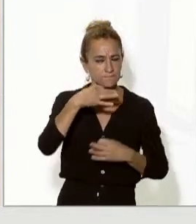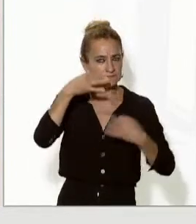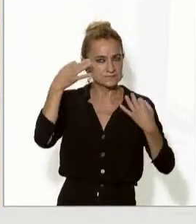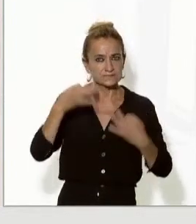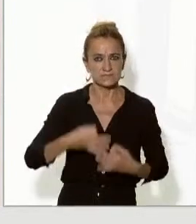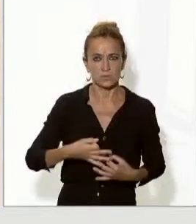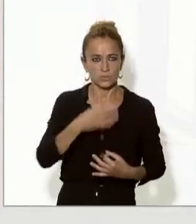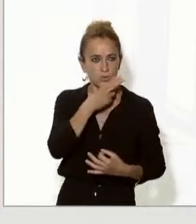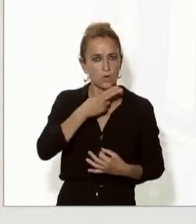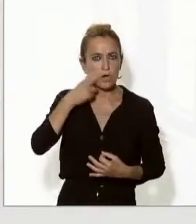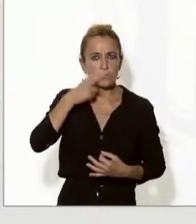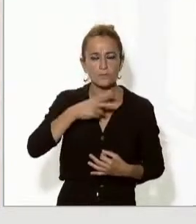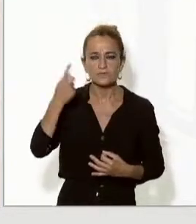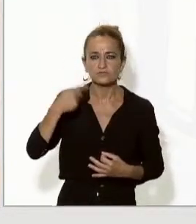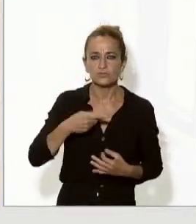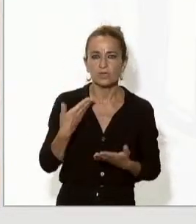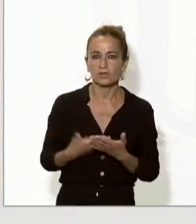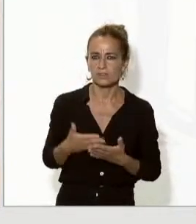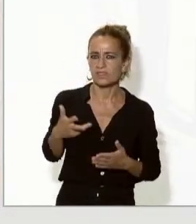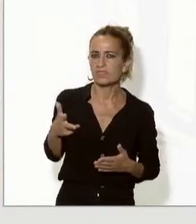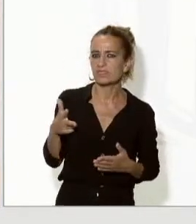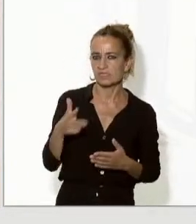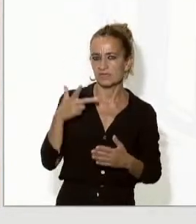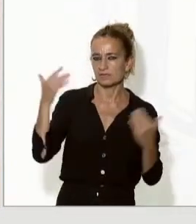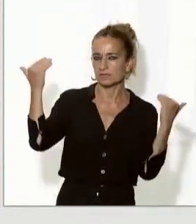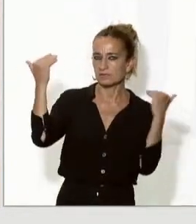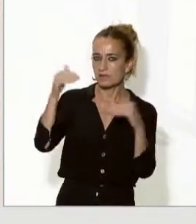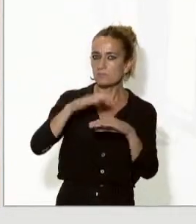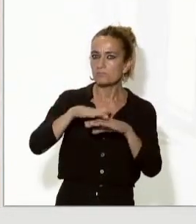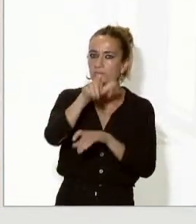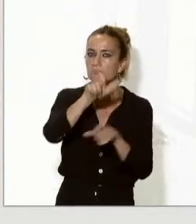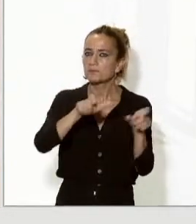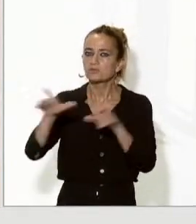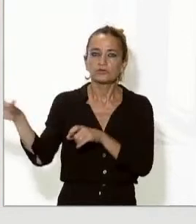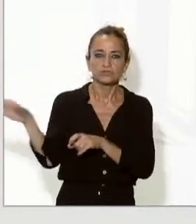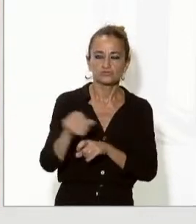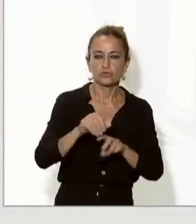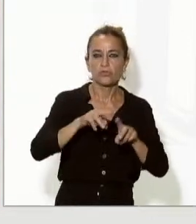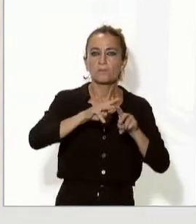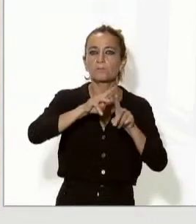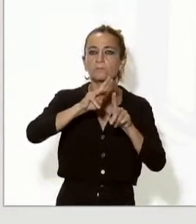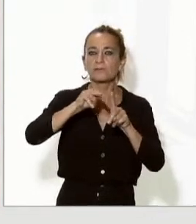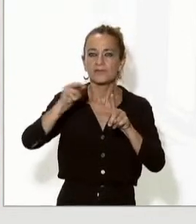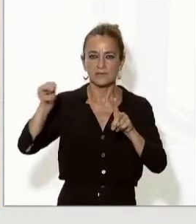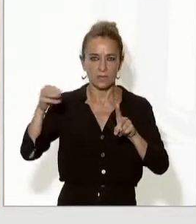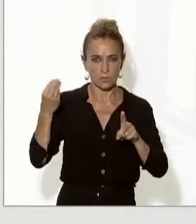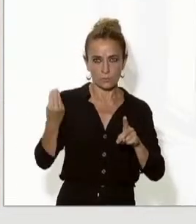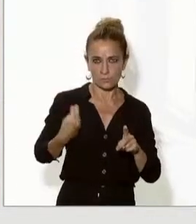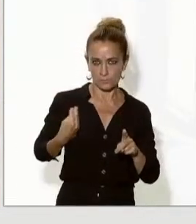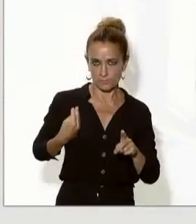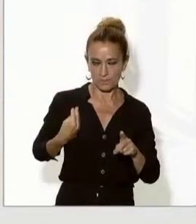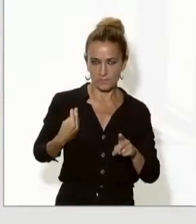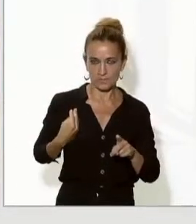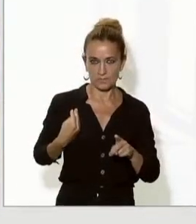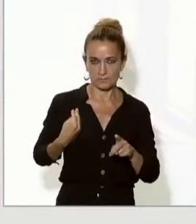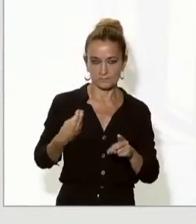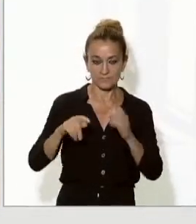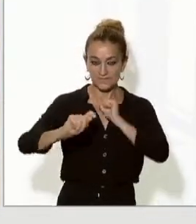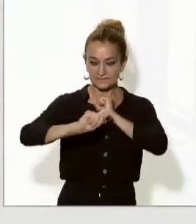garantia del dret a l'habitatge del conjunt dels ciutadans del Pirineu. L'estratègia Pirineu 2030